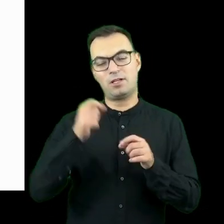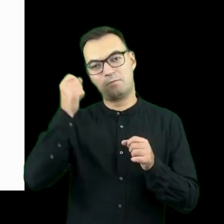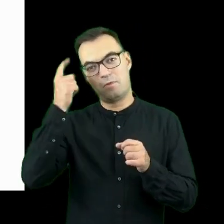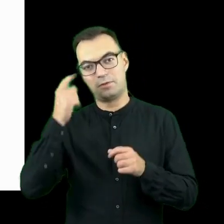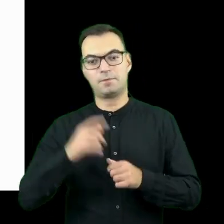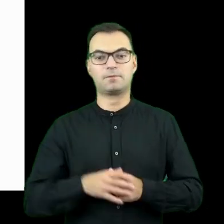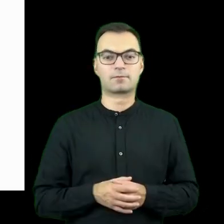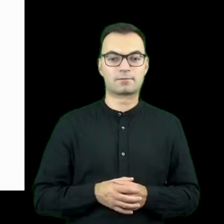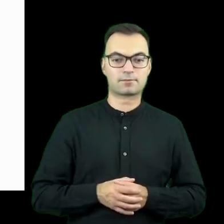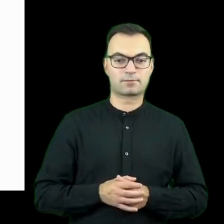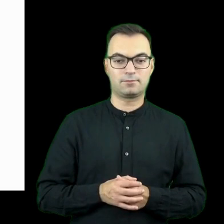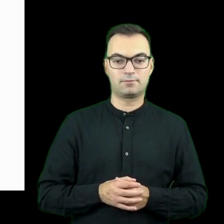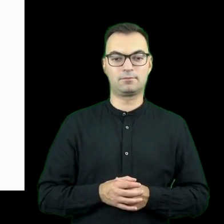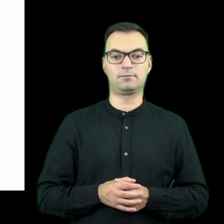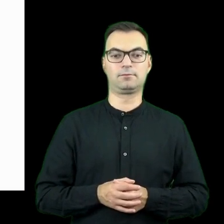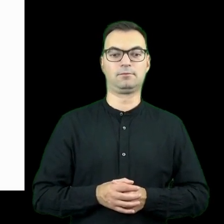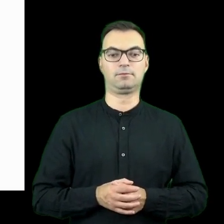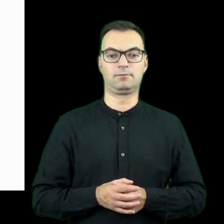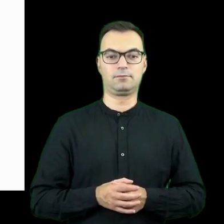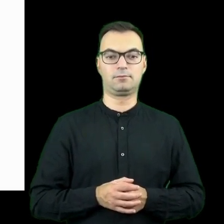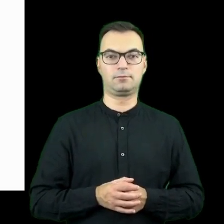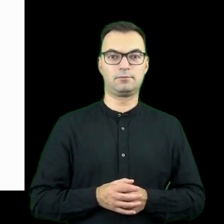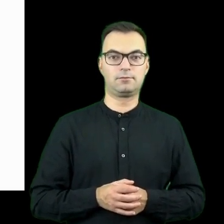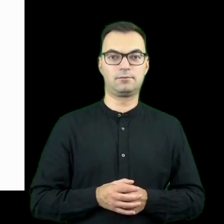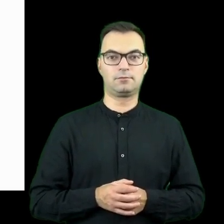realizować swoje pomysły. I rzeczywiście to